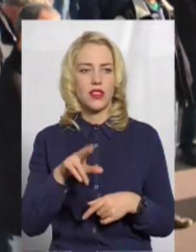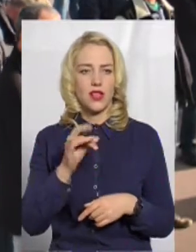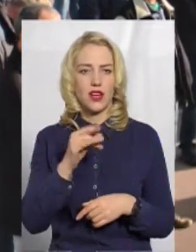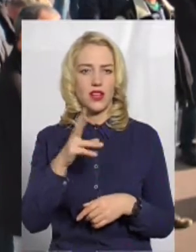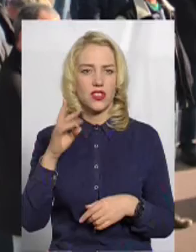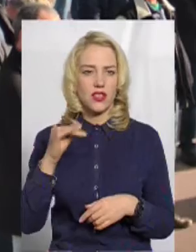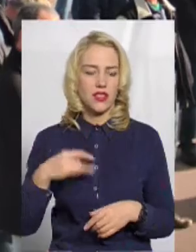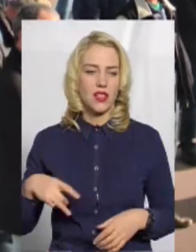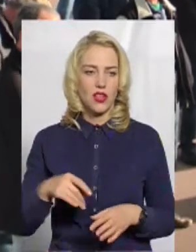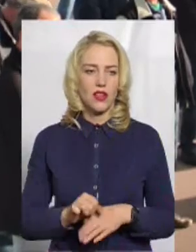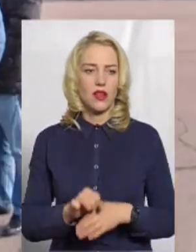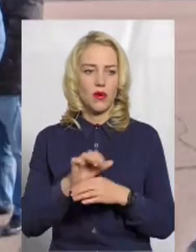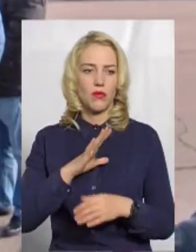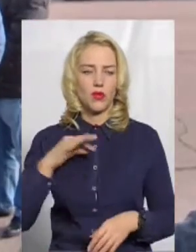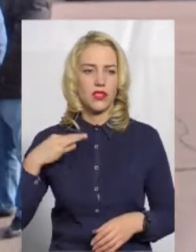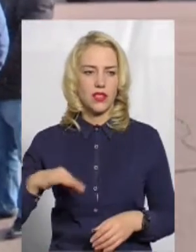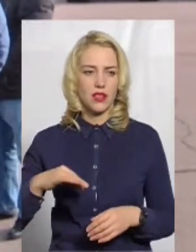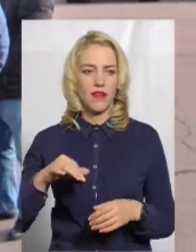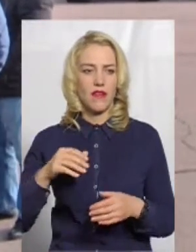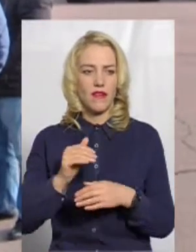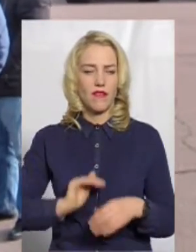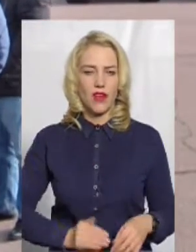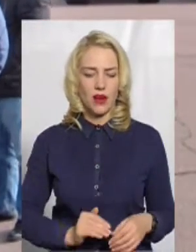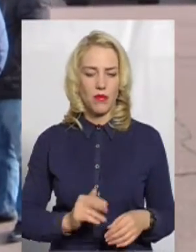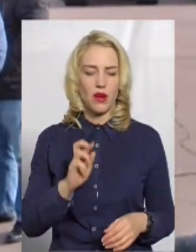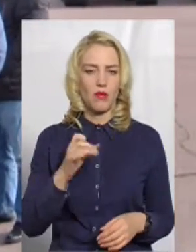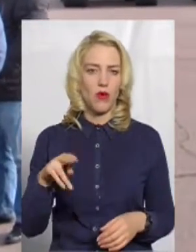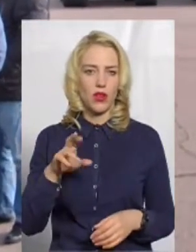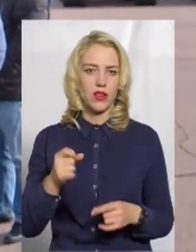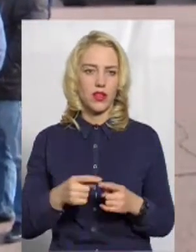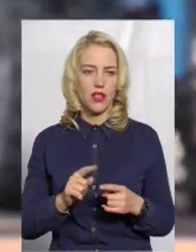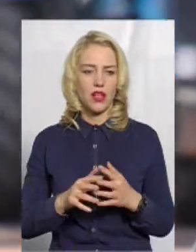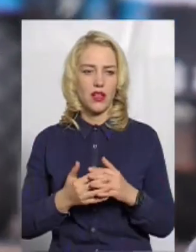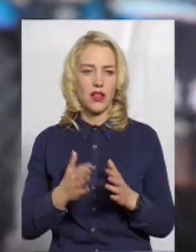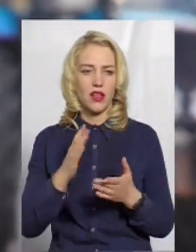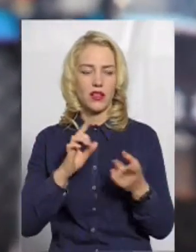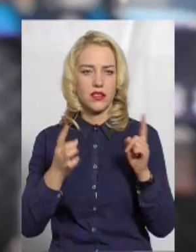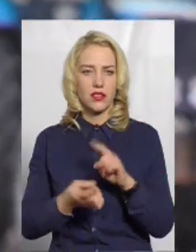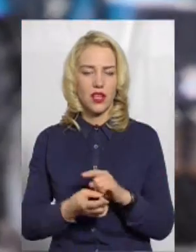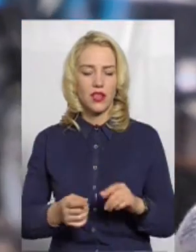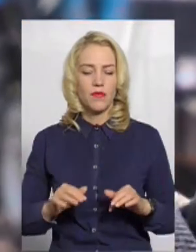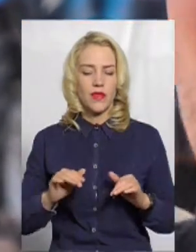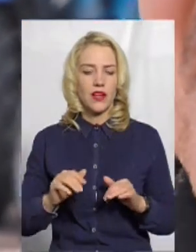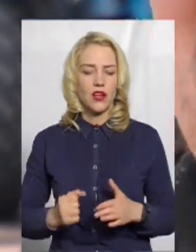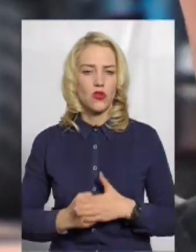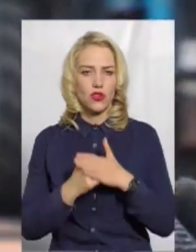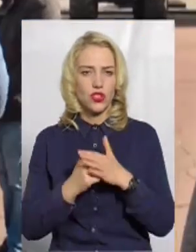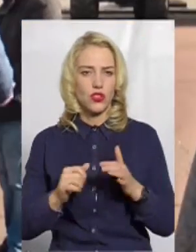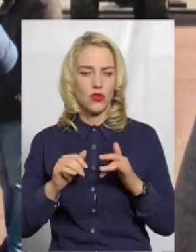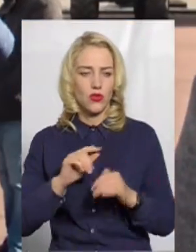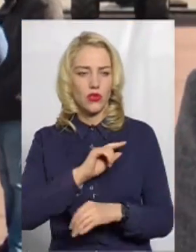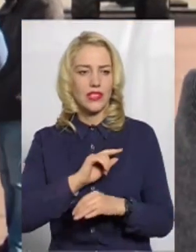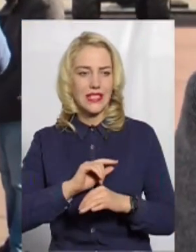мітингу був присутній син фермера Богдан. Чоловік вважає, що аграрії стали рушійною силою акції, але стосується вона всіх людей.